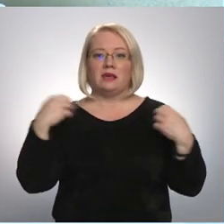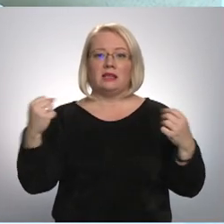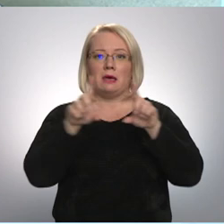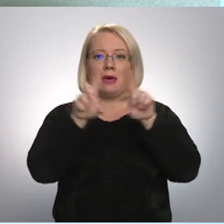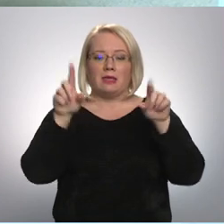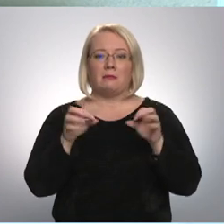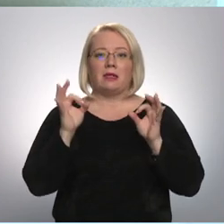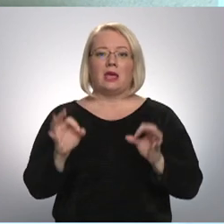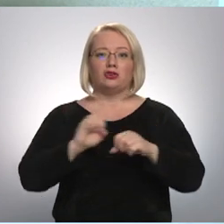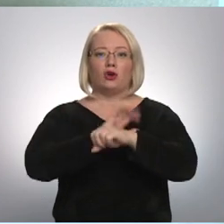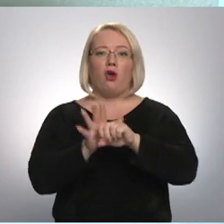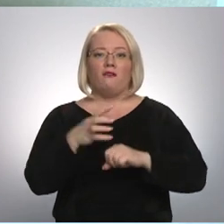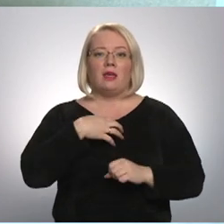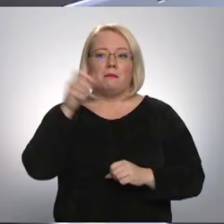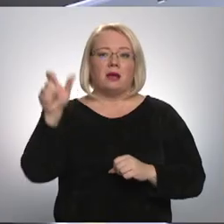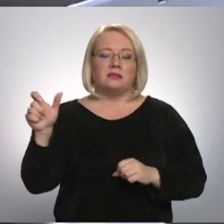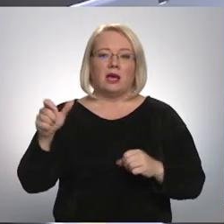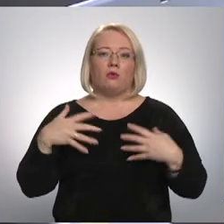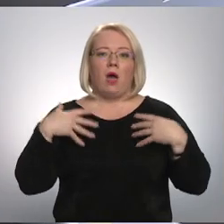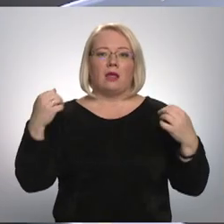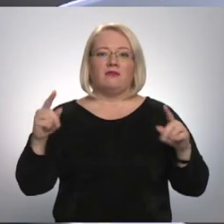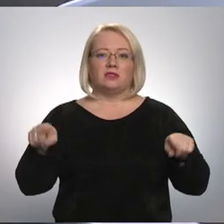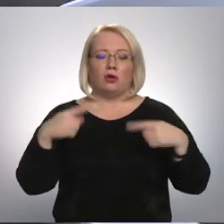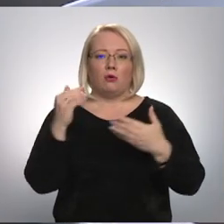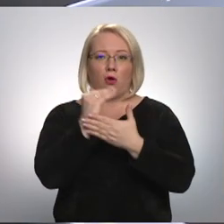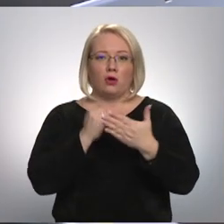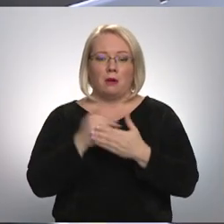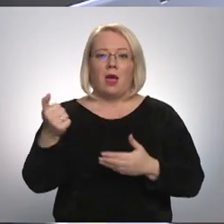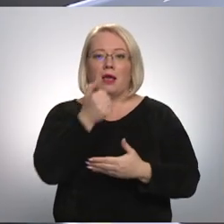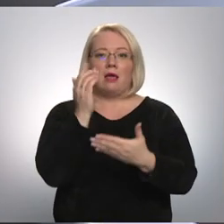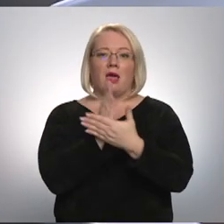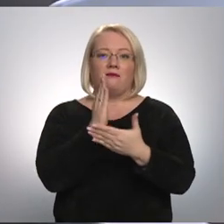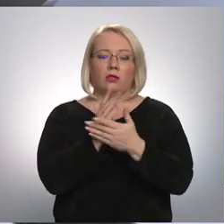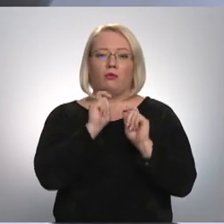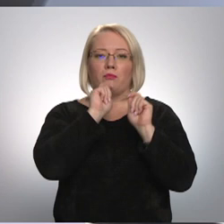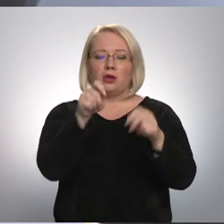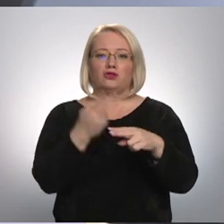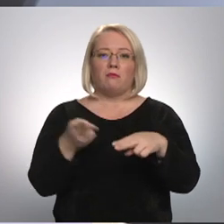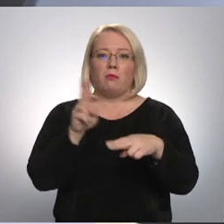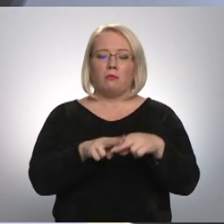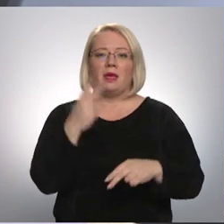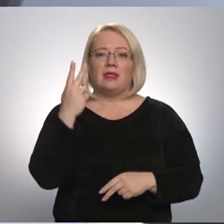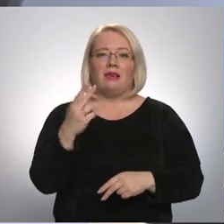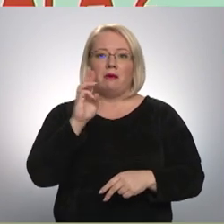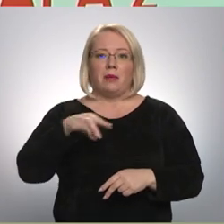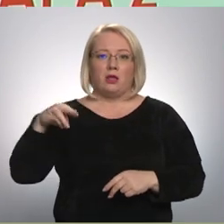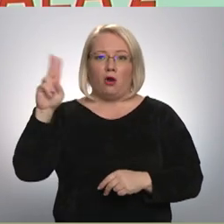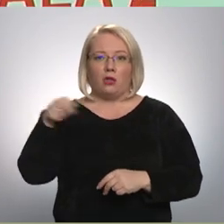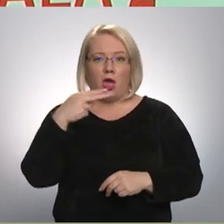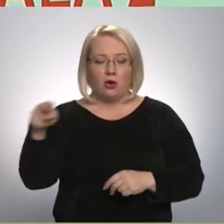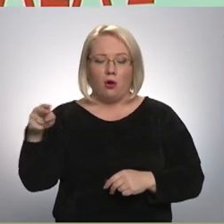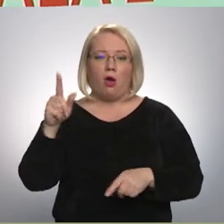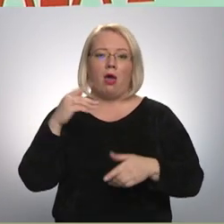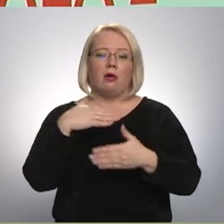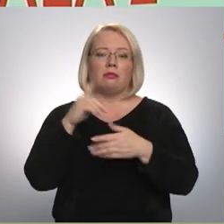tieši COVID-19 pacientu atveseļošanas programmā gada vidū tika piešķirti papildus 2 miljonu eirā. Daļai tie jau